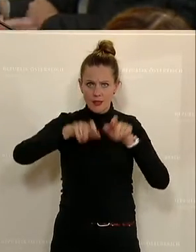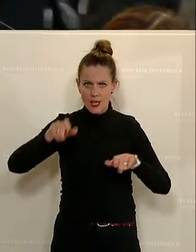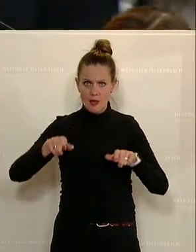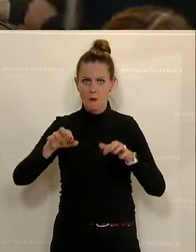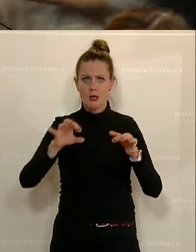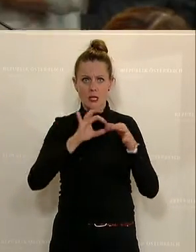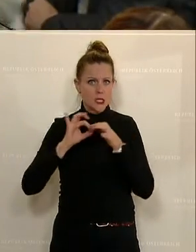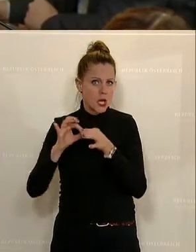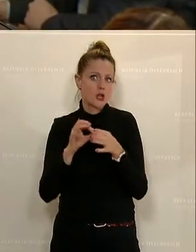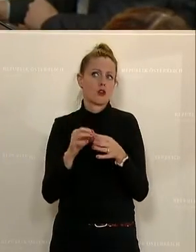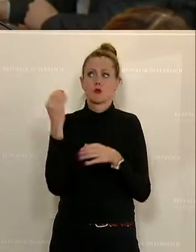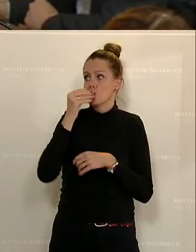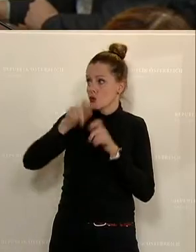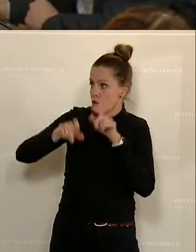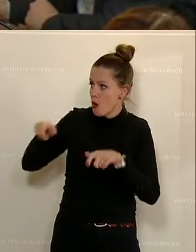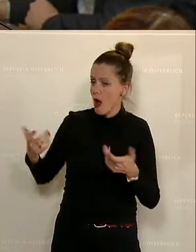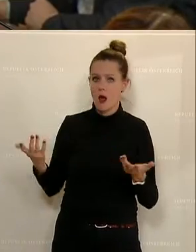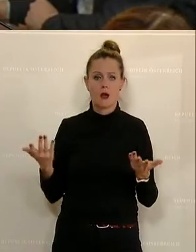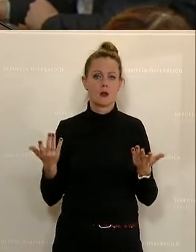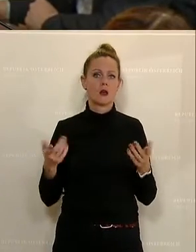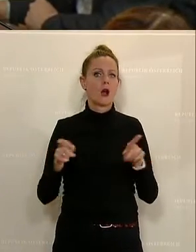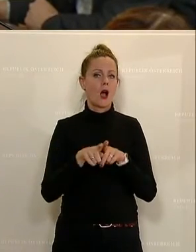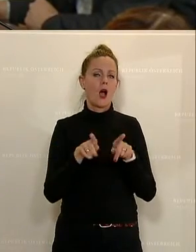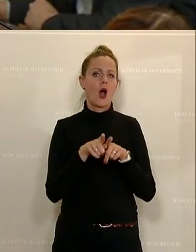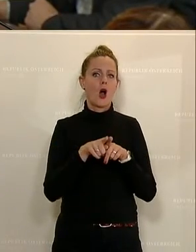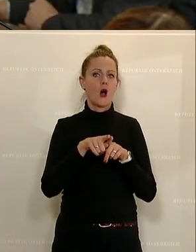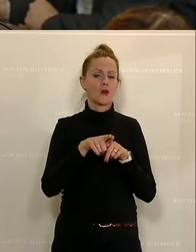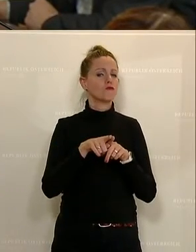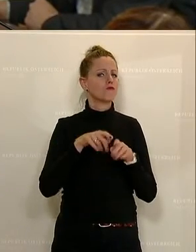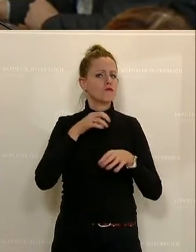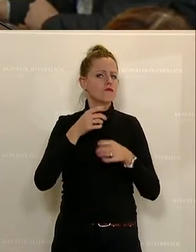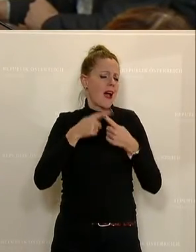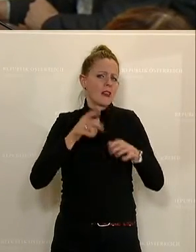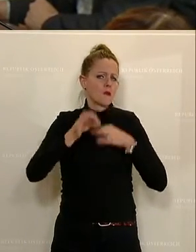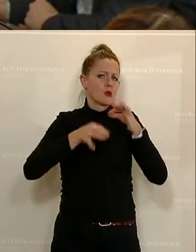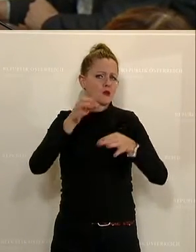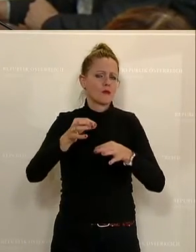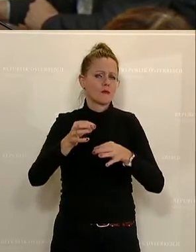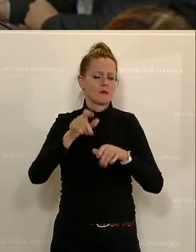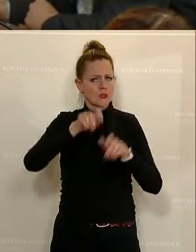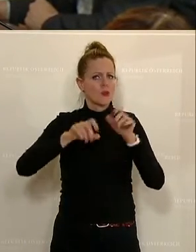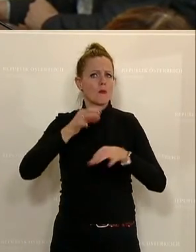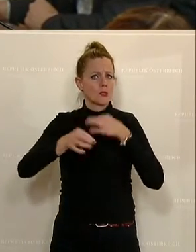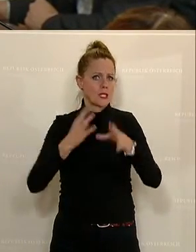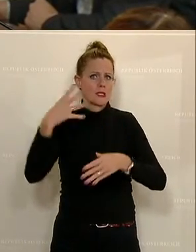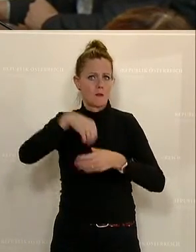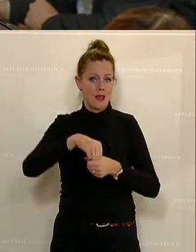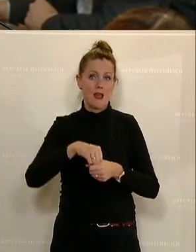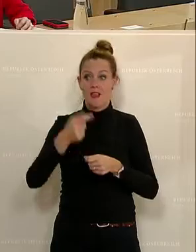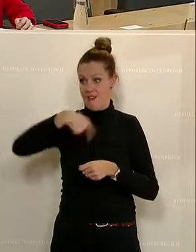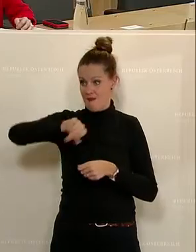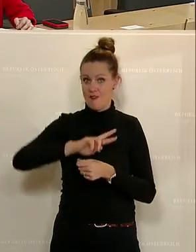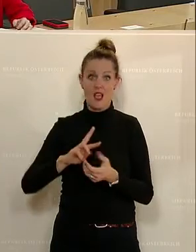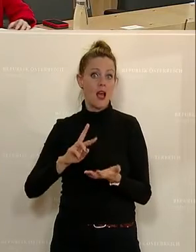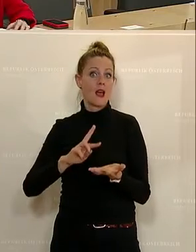Gesellschaft, Schülerinnen und Schüler und alle, die in diesem Prozess beteiligt sind, schlussendlich zu Digitalisierungsgewinnern